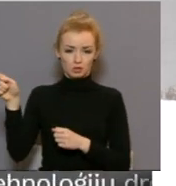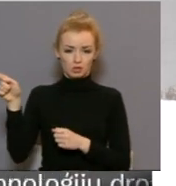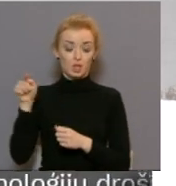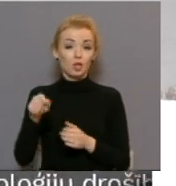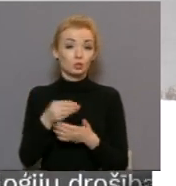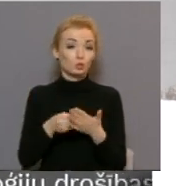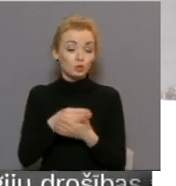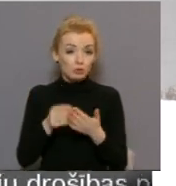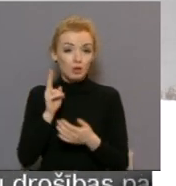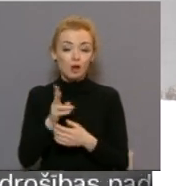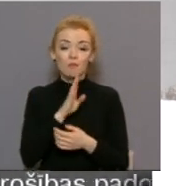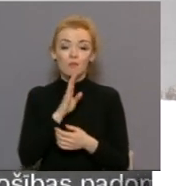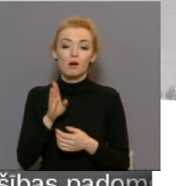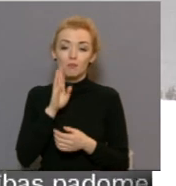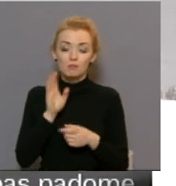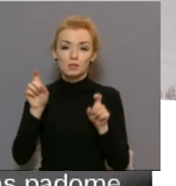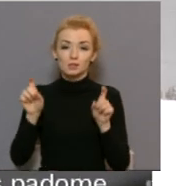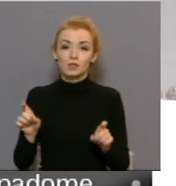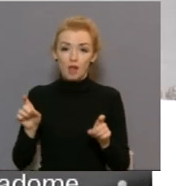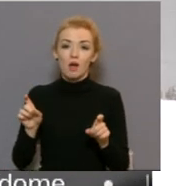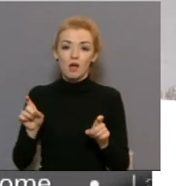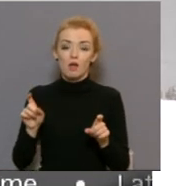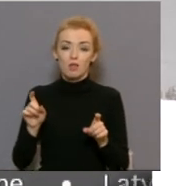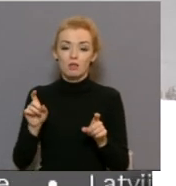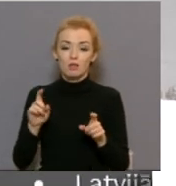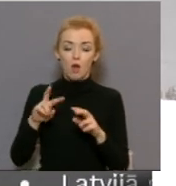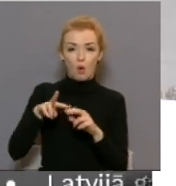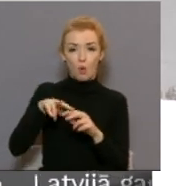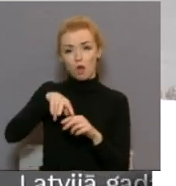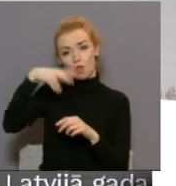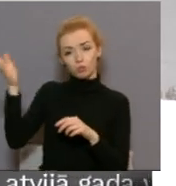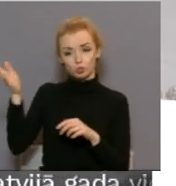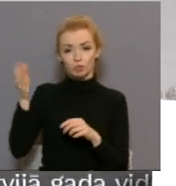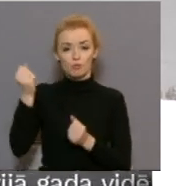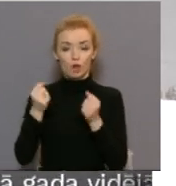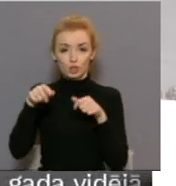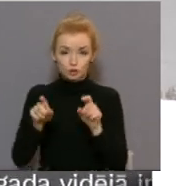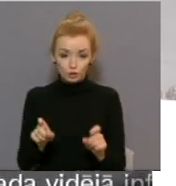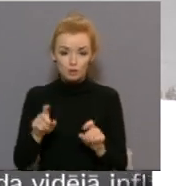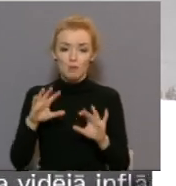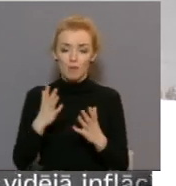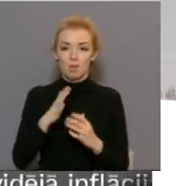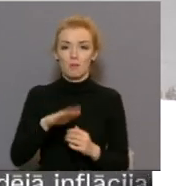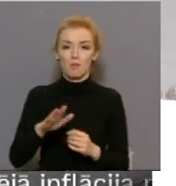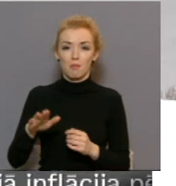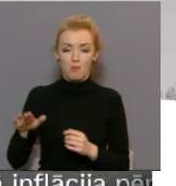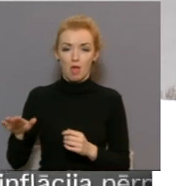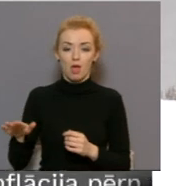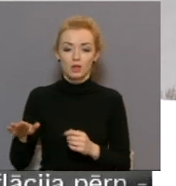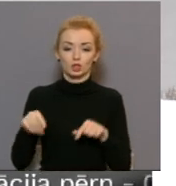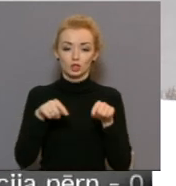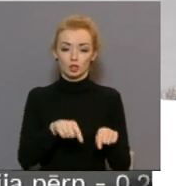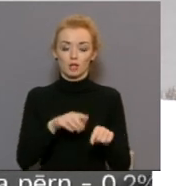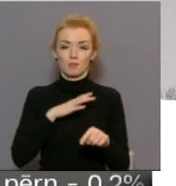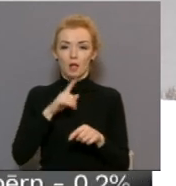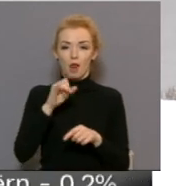Tas nozīmē to, ka mamma sēdēja otru pusu pilskalnam mašīnā, kamēr tā pašā laikā bērns šeit